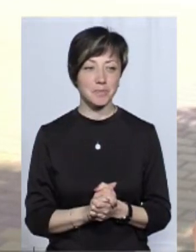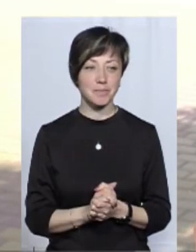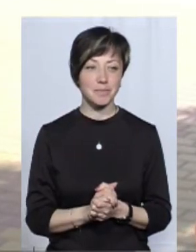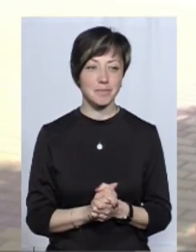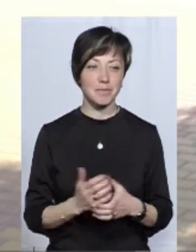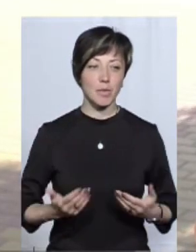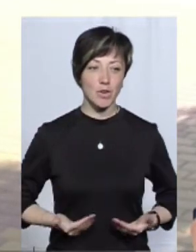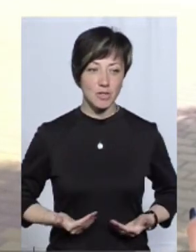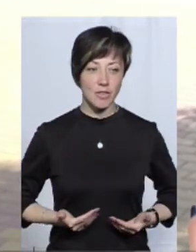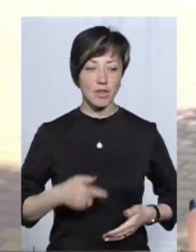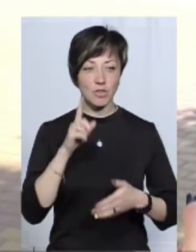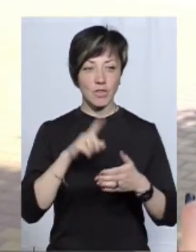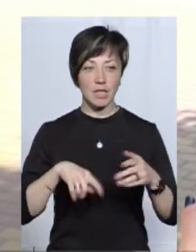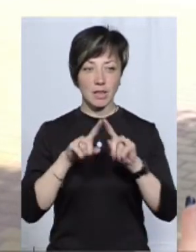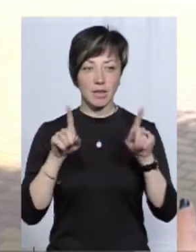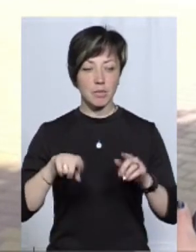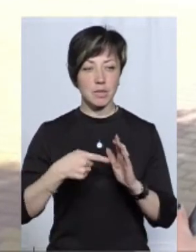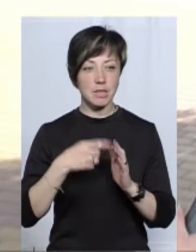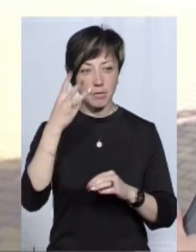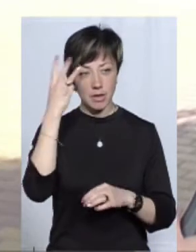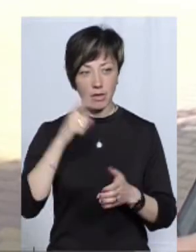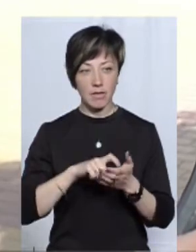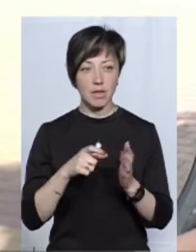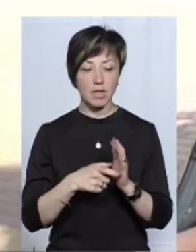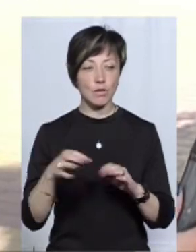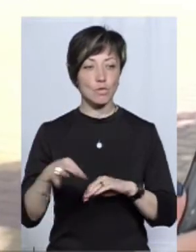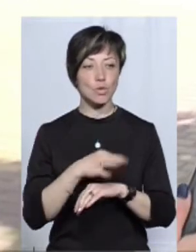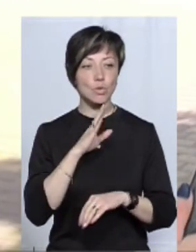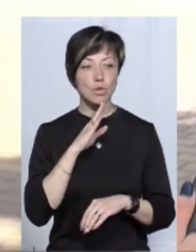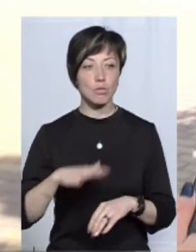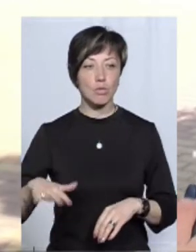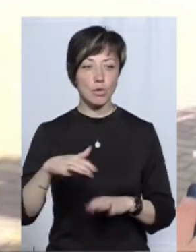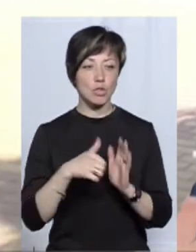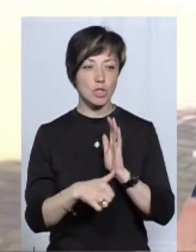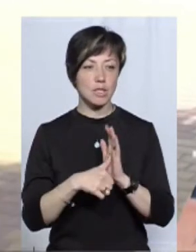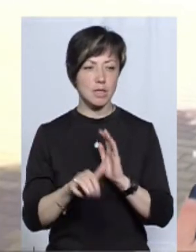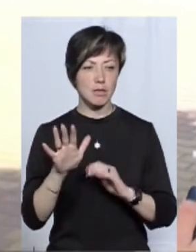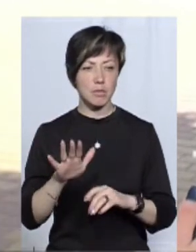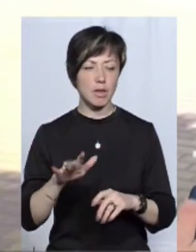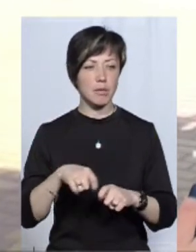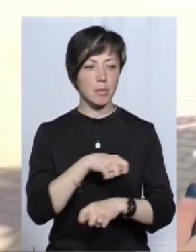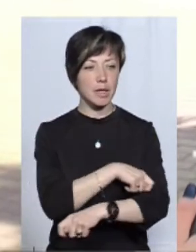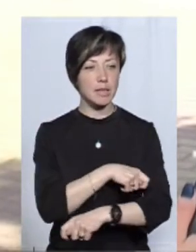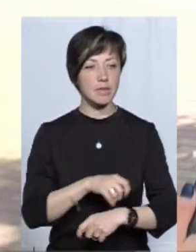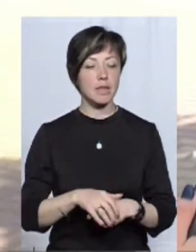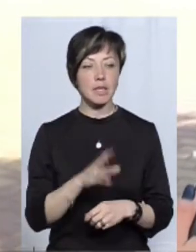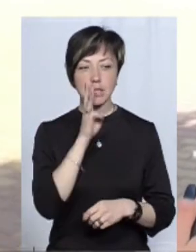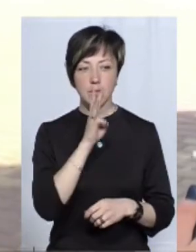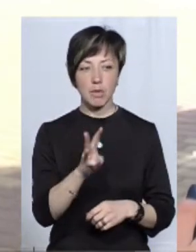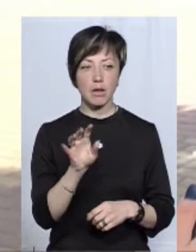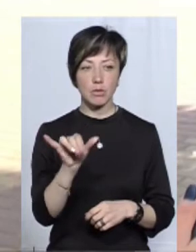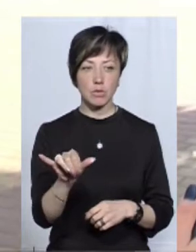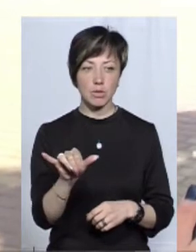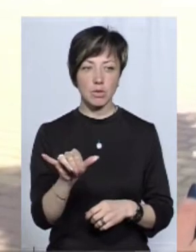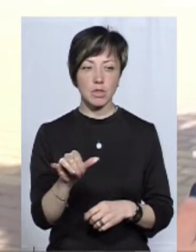Проживає він, якщо вірити декларації, у місті Хмельську в квартирі дружини, там площа 65,5 квадратів, заробітна плата